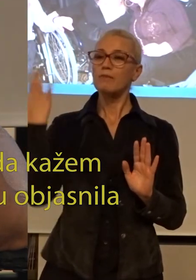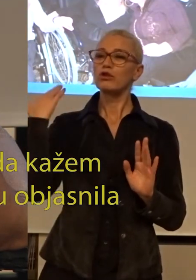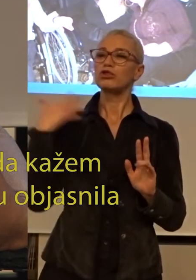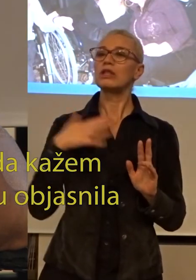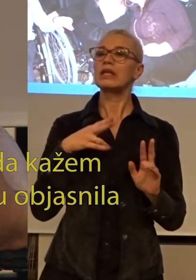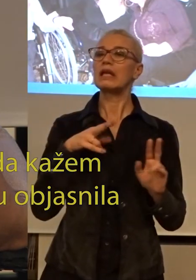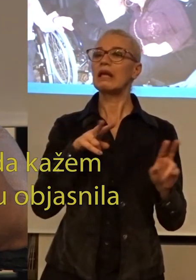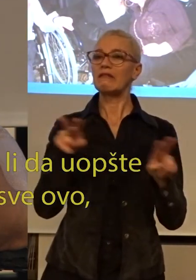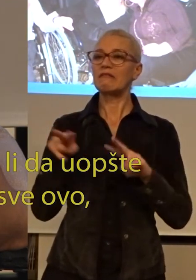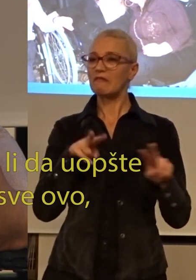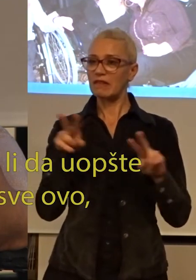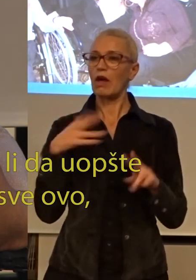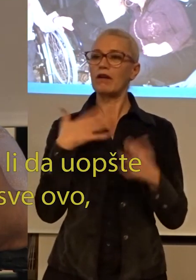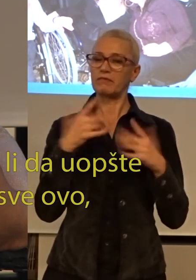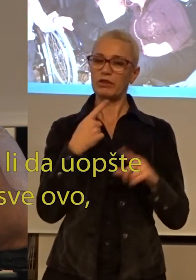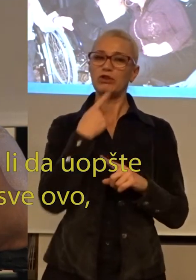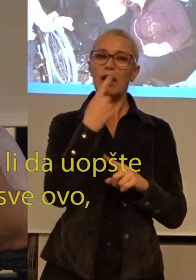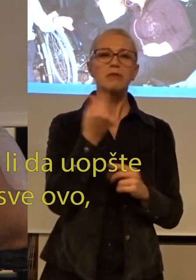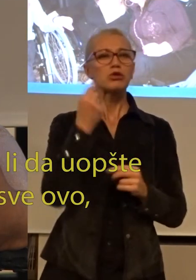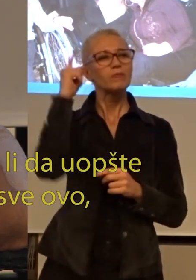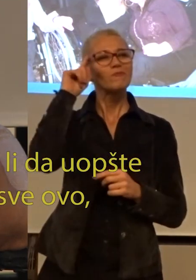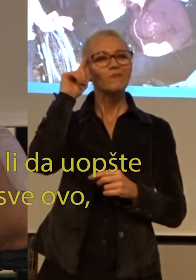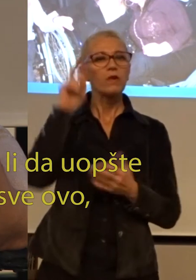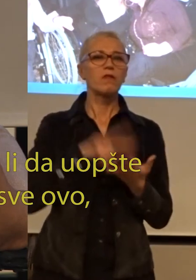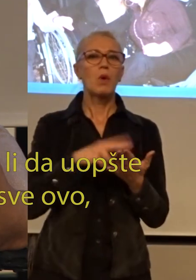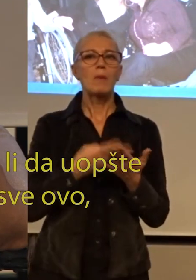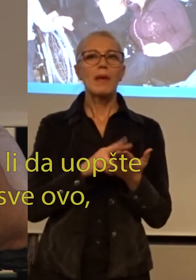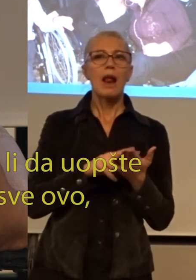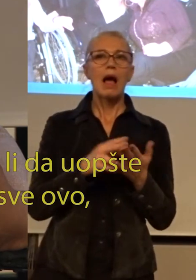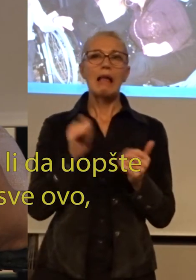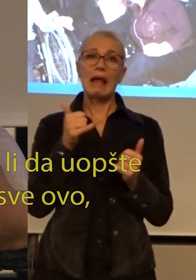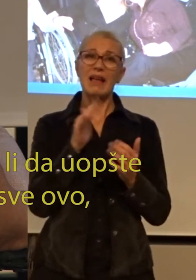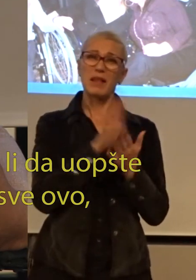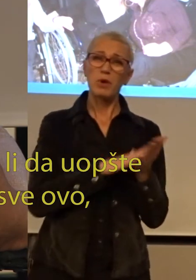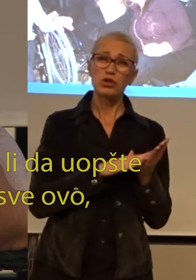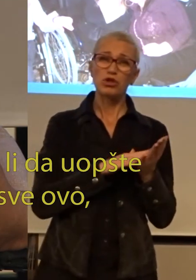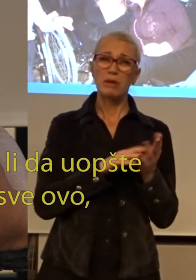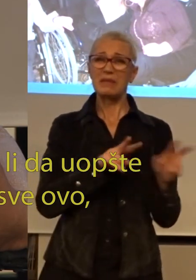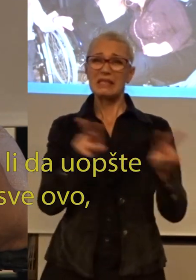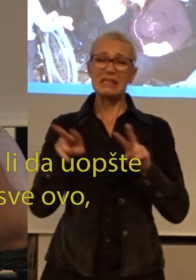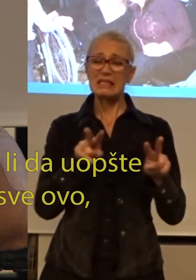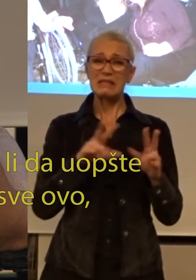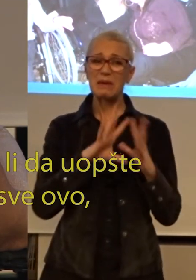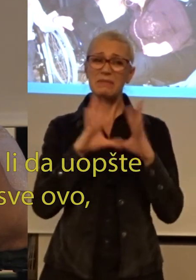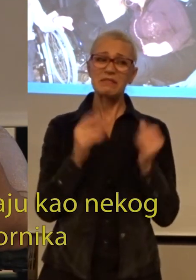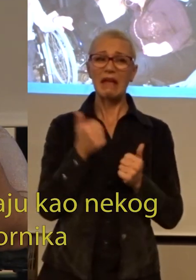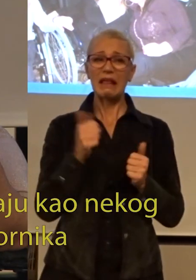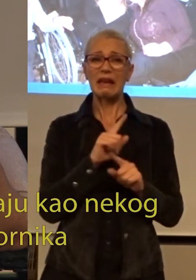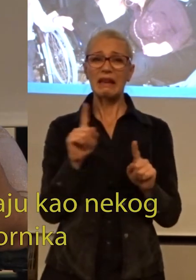prošlom videu rekla zašto ja sam se dvoumila da li da uopšte počnem da snimam sve ovo,